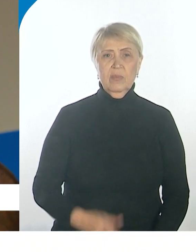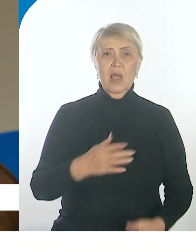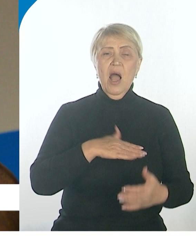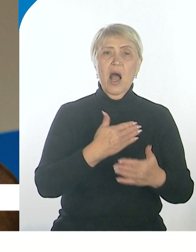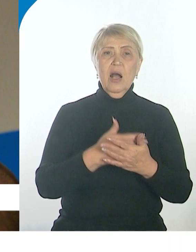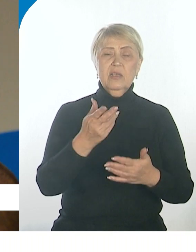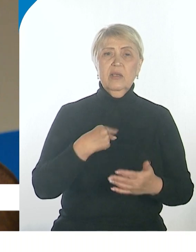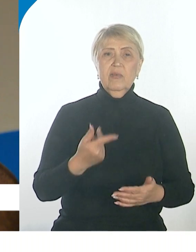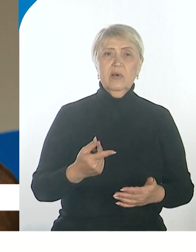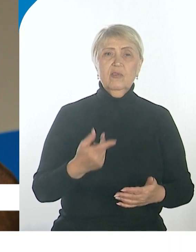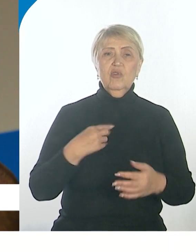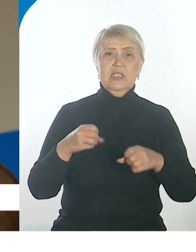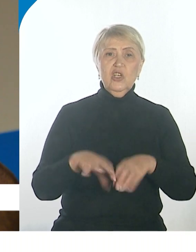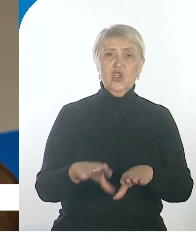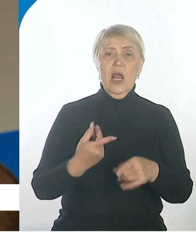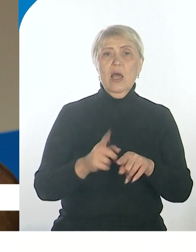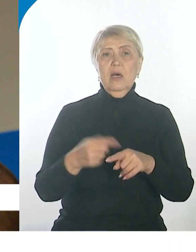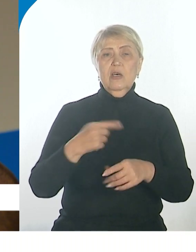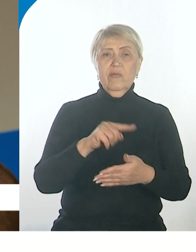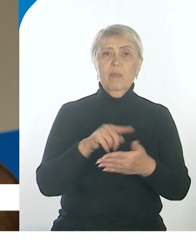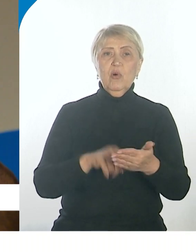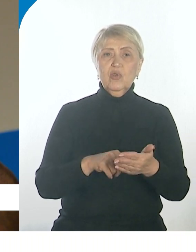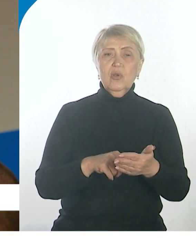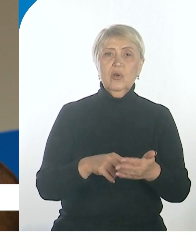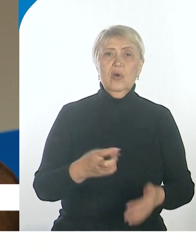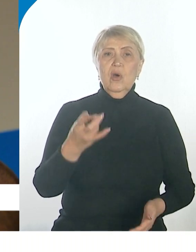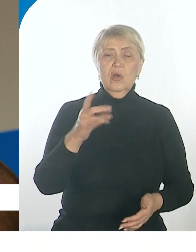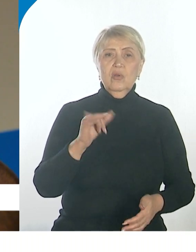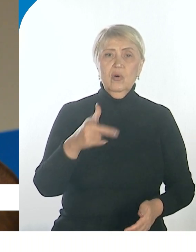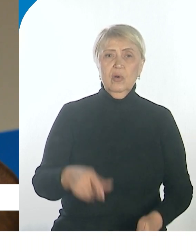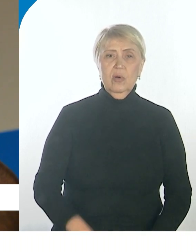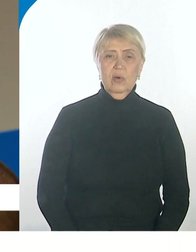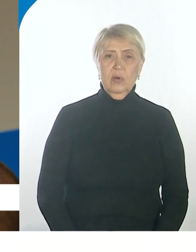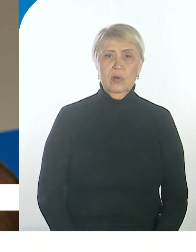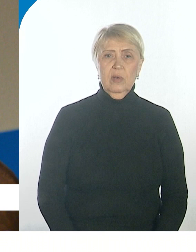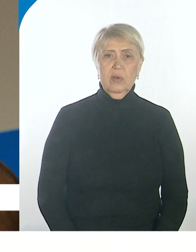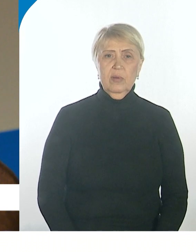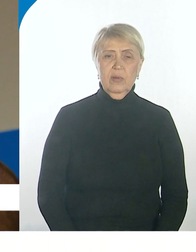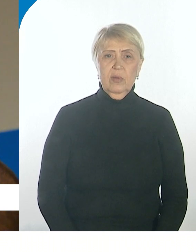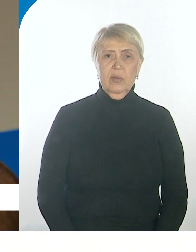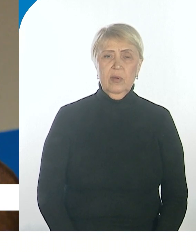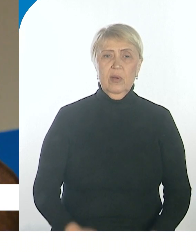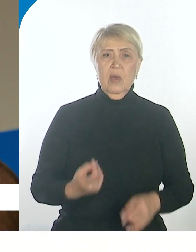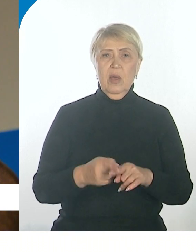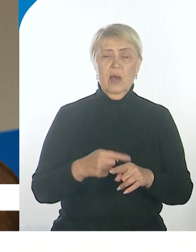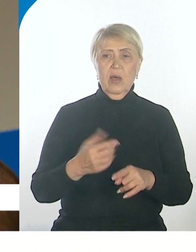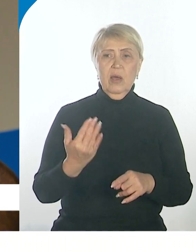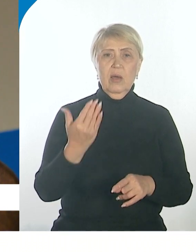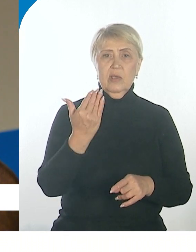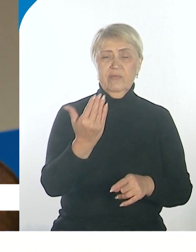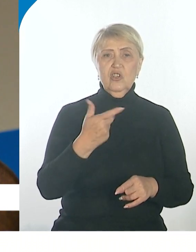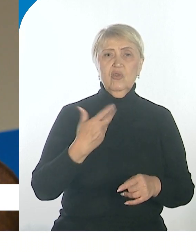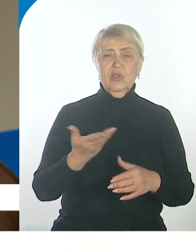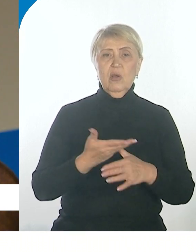решает этот вопрос. Спасибо ей за это огромное. Будем надеяться всем силам, что этот вопрос с вашей помощью